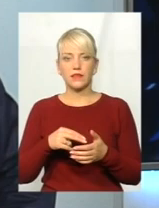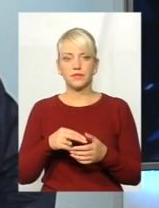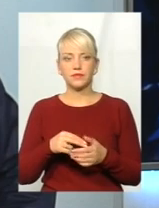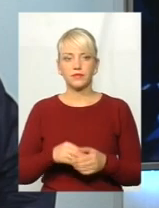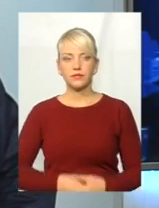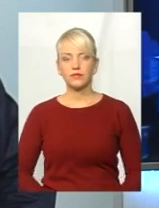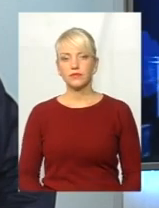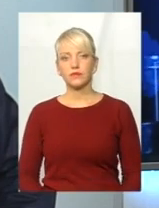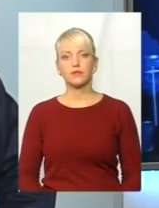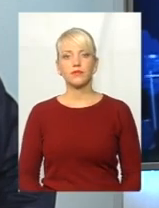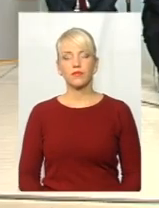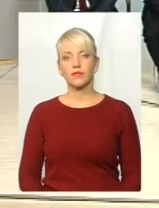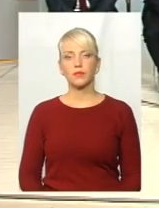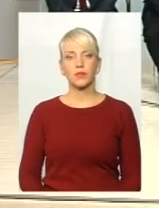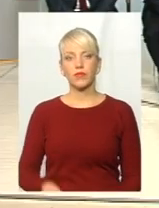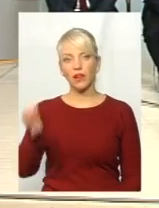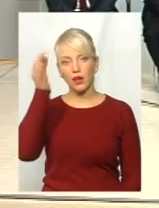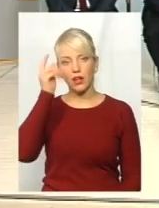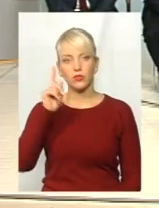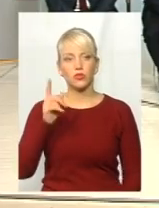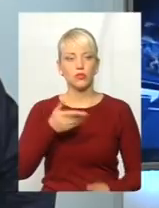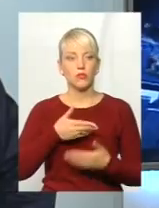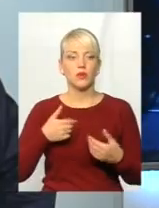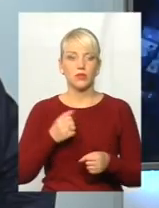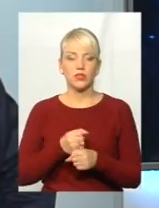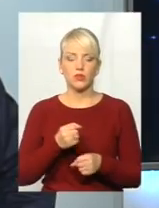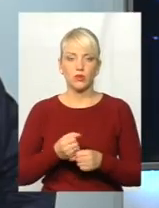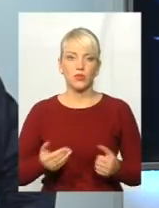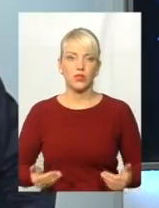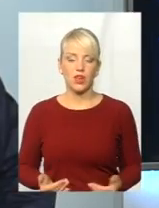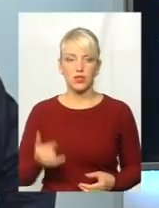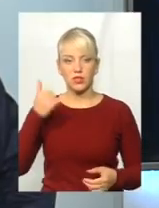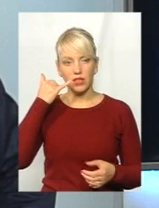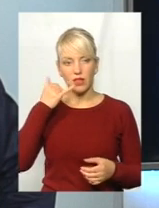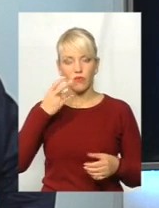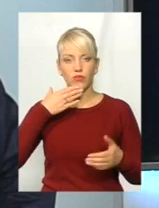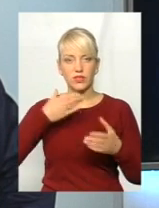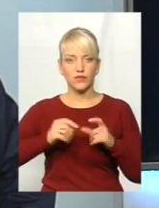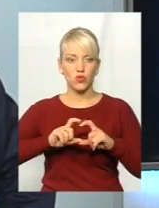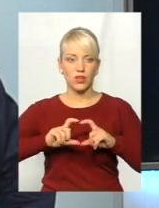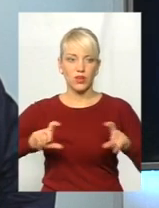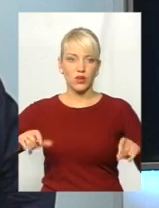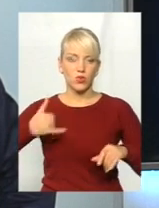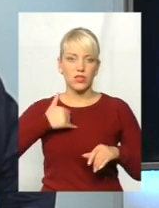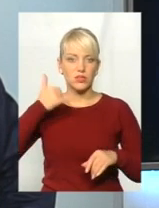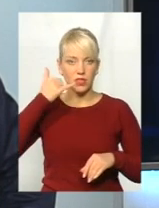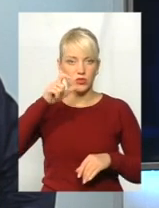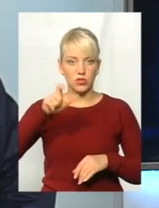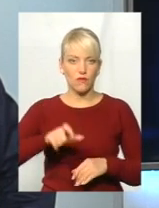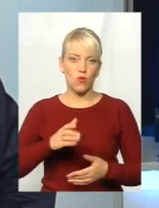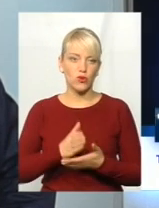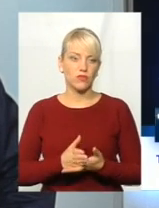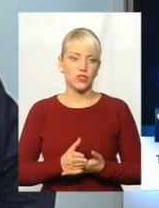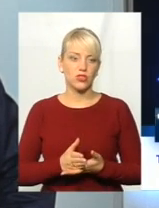Зрозуміла ваша позиція. Нагадую, що ми працюємо наживо. Телефон ви бачите на своїх екранах. В нас є дозвонювач. Говоріть, будь ласка,